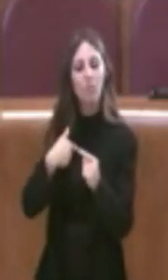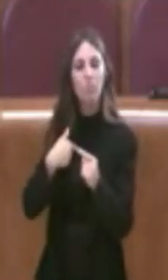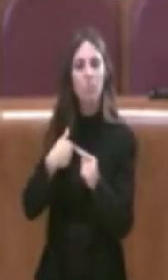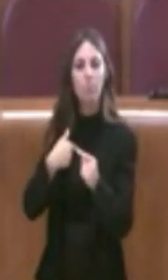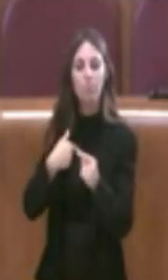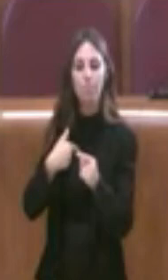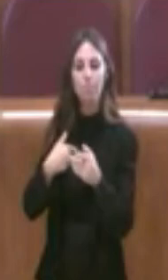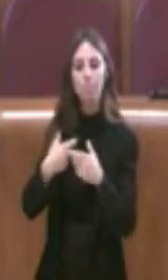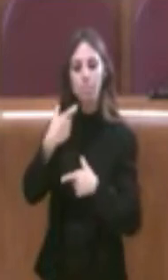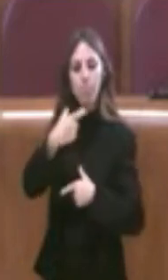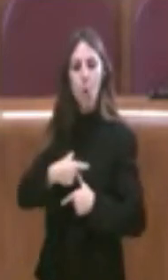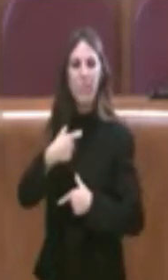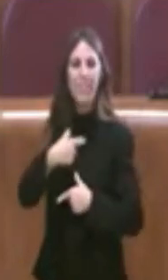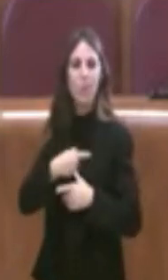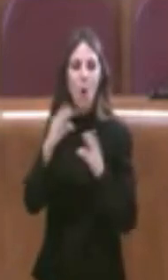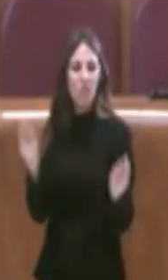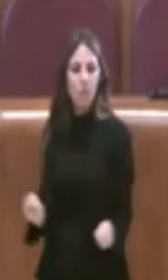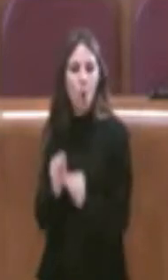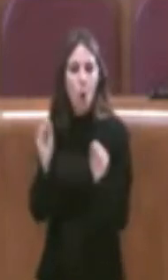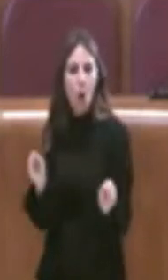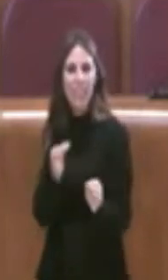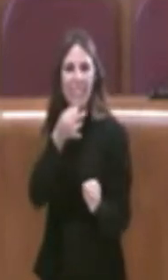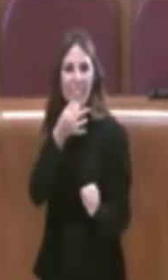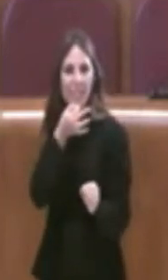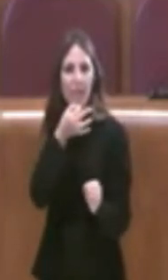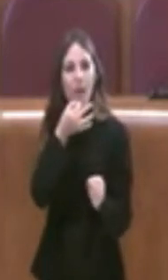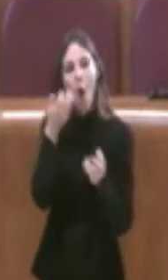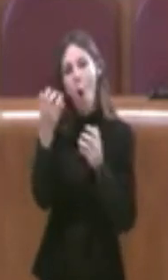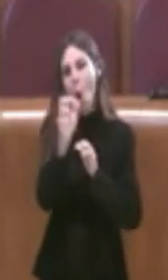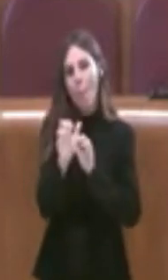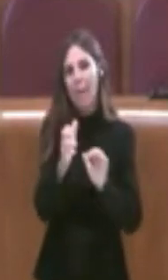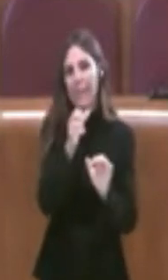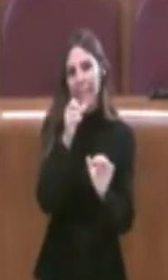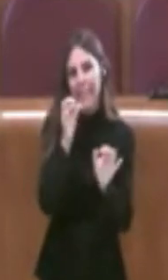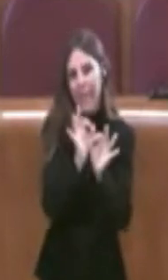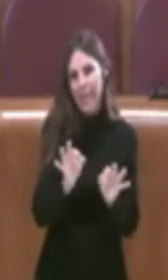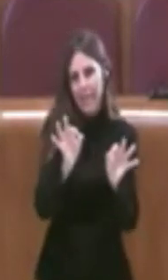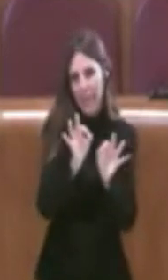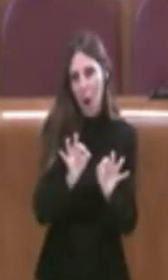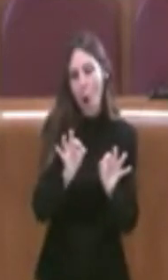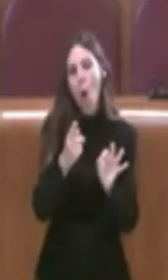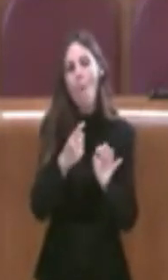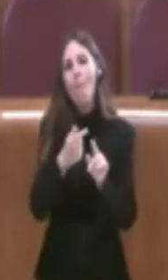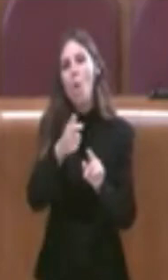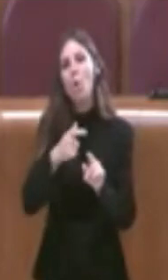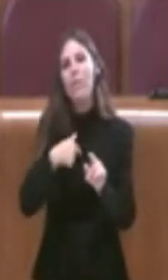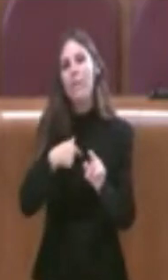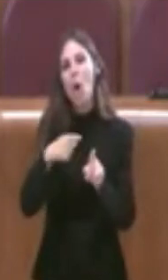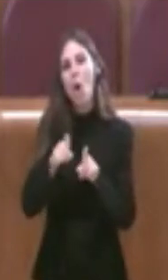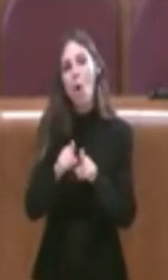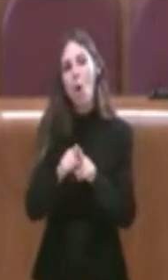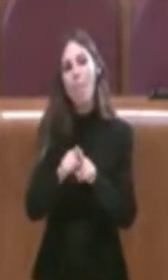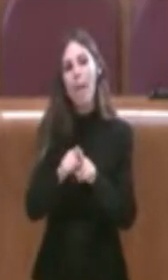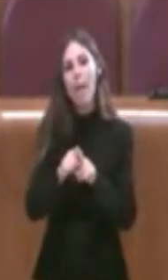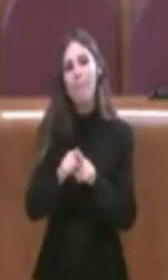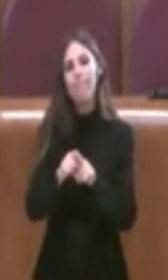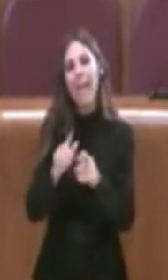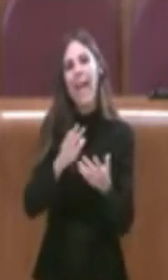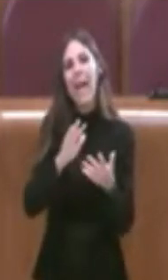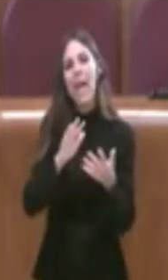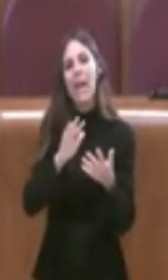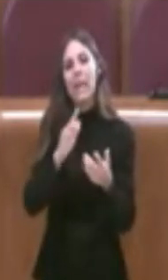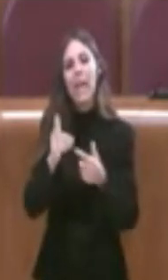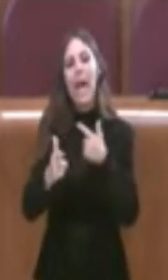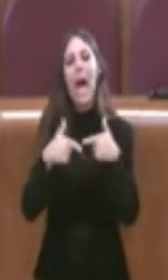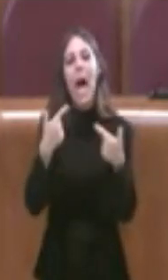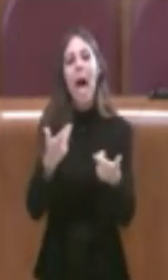personali sterili che non meritano altri miei commenti in quanto si andrebbe a fare ombra ad un lavoro così importante e valido per la nostra città.